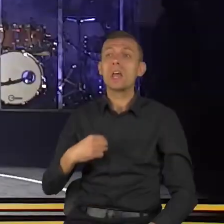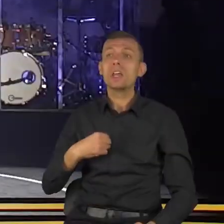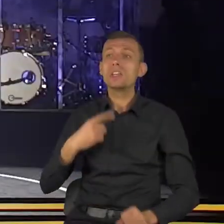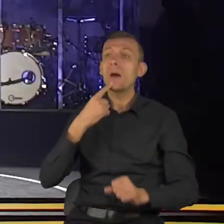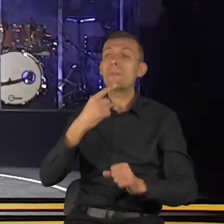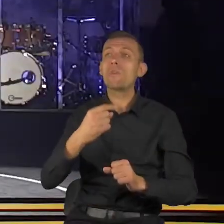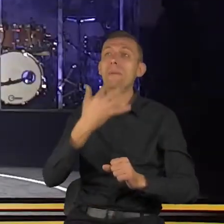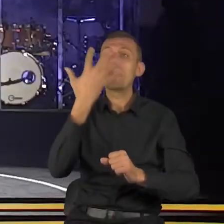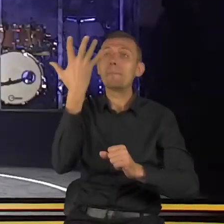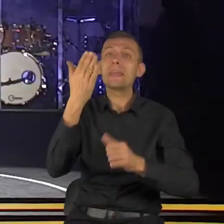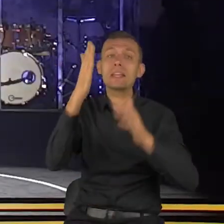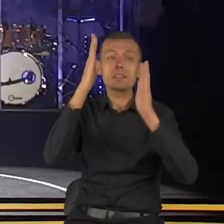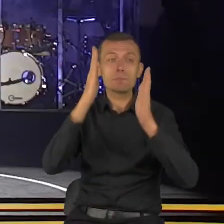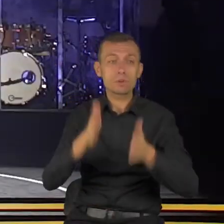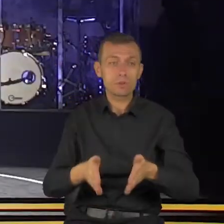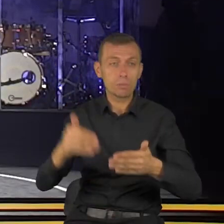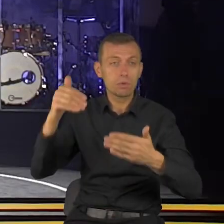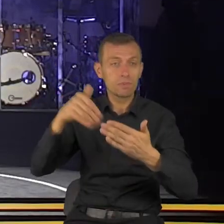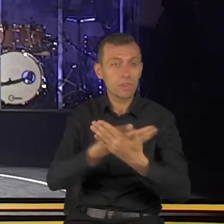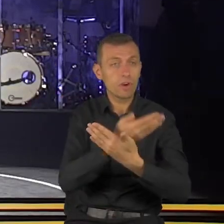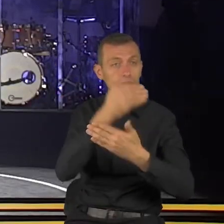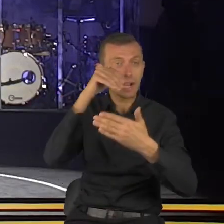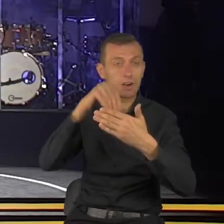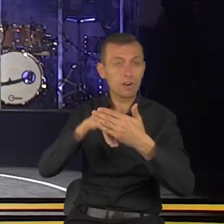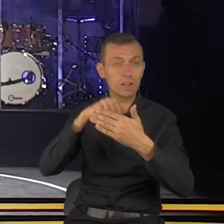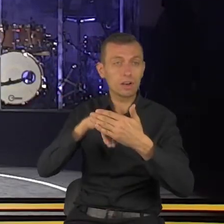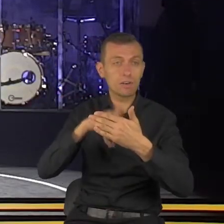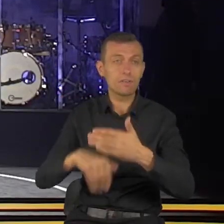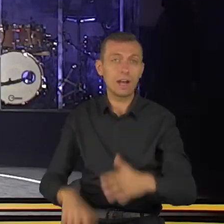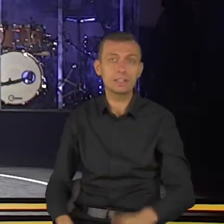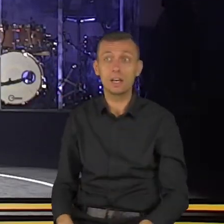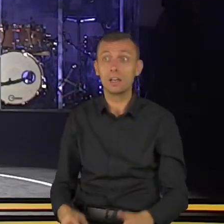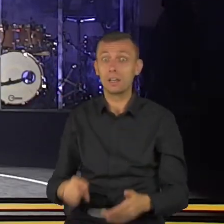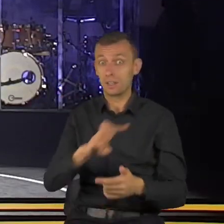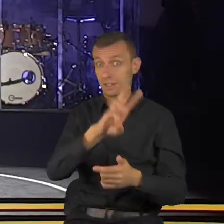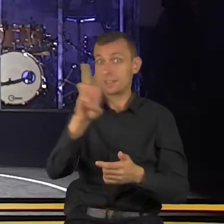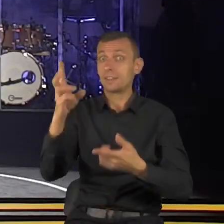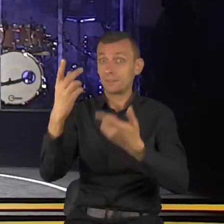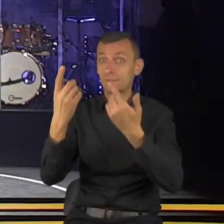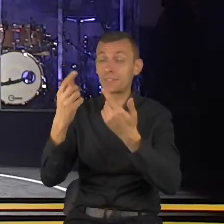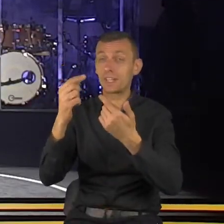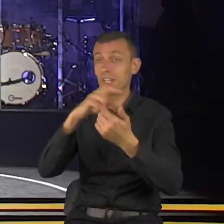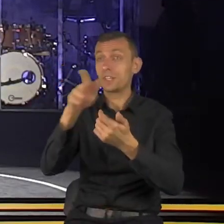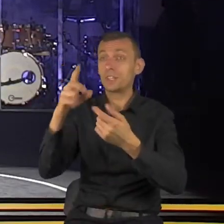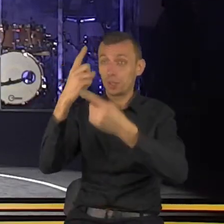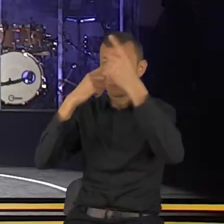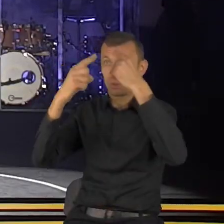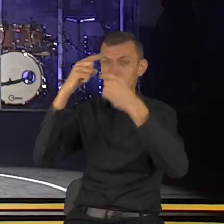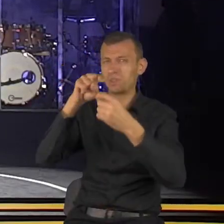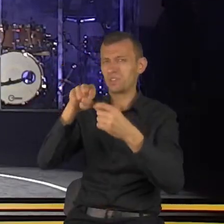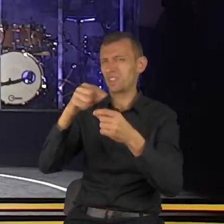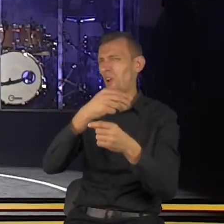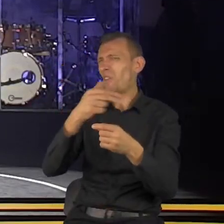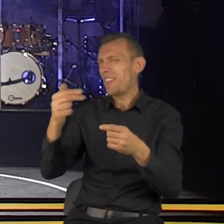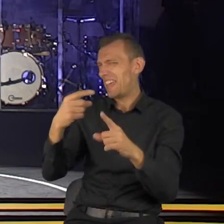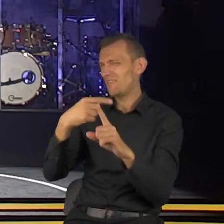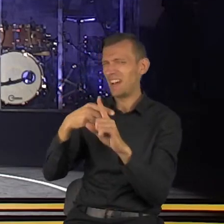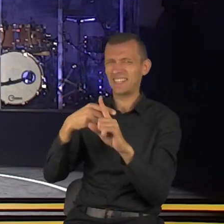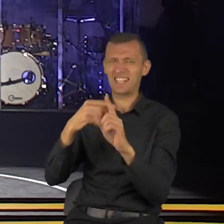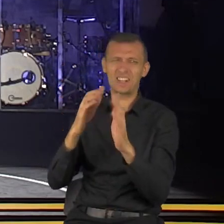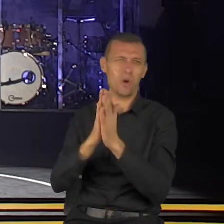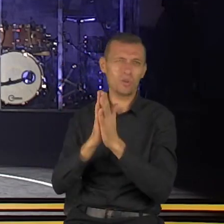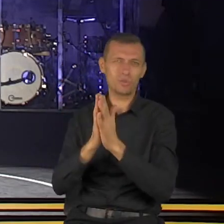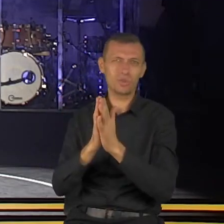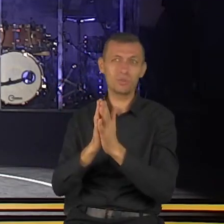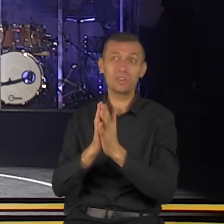to już słyszę, jak niektórzy myślą sobie, takie tematy to nie są do Kościoła. A potem wychodzimy z tego